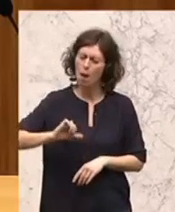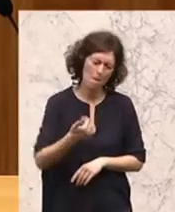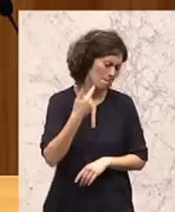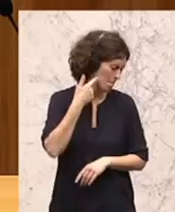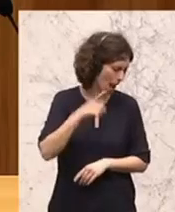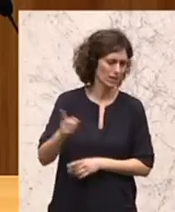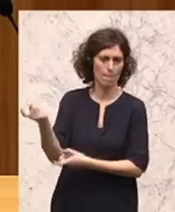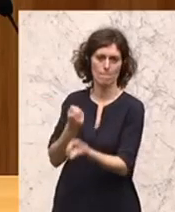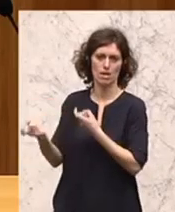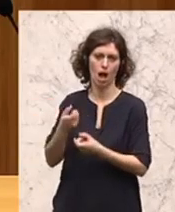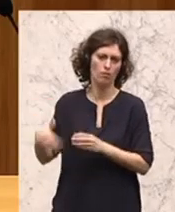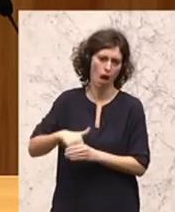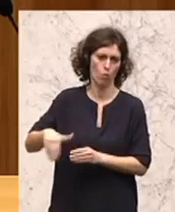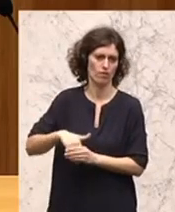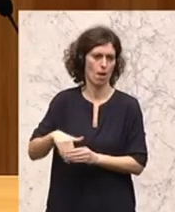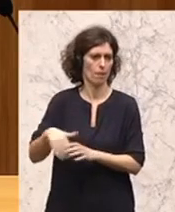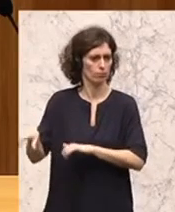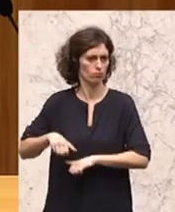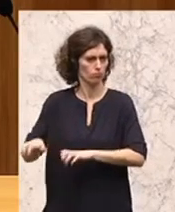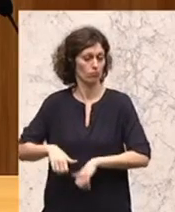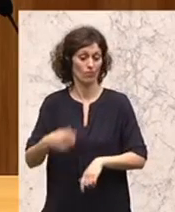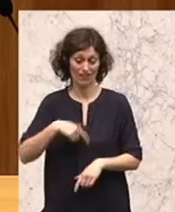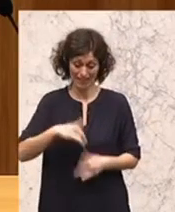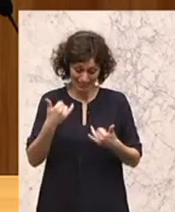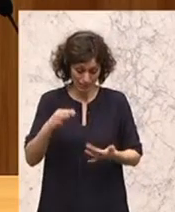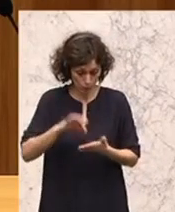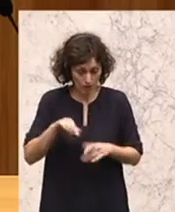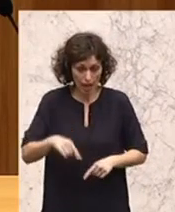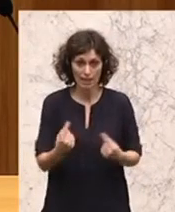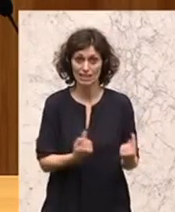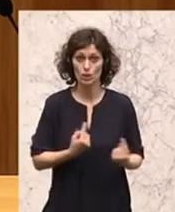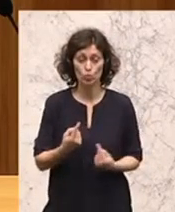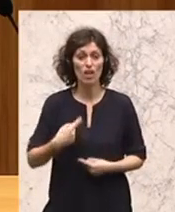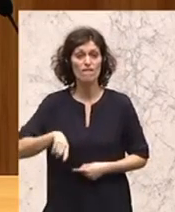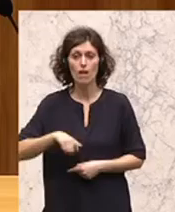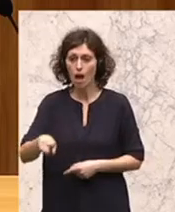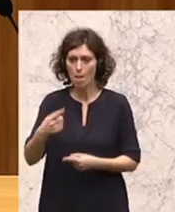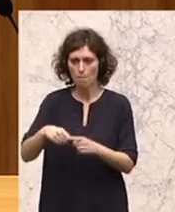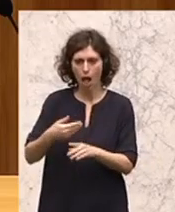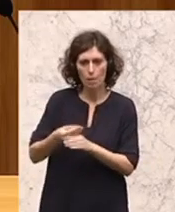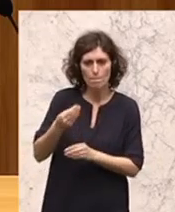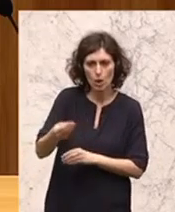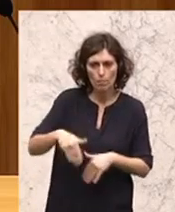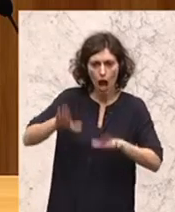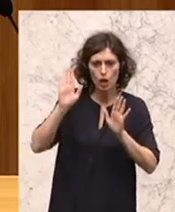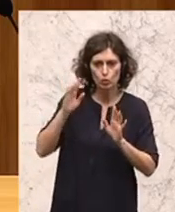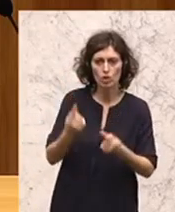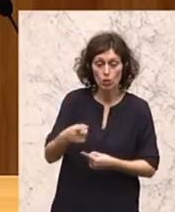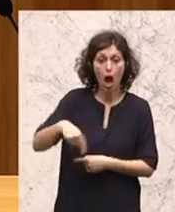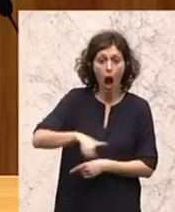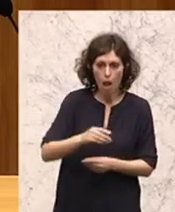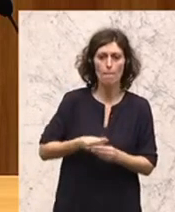aufgenommen hat. Wir kommen jetzt in eine Situation, wo die dann schon langsam den Asylstatus erhalten und alle in der